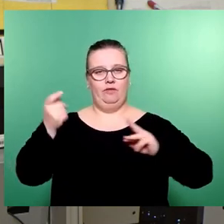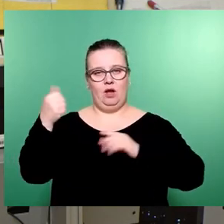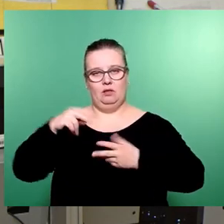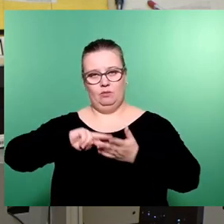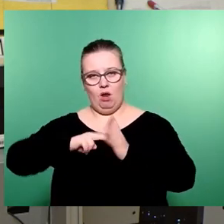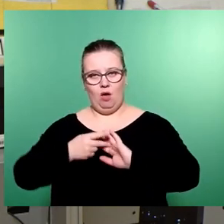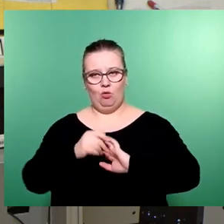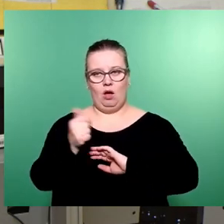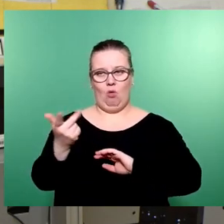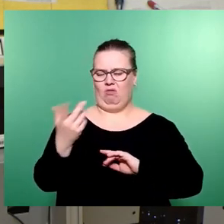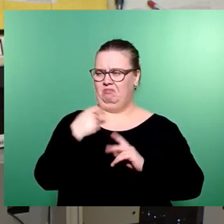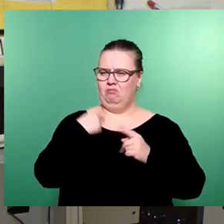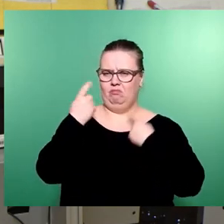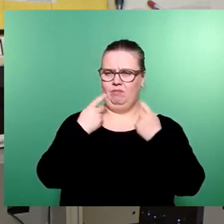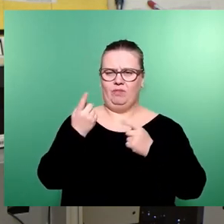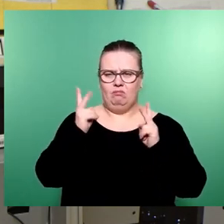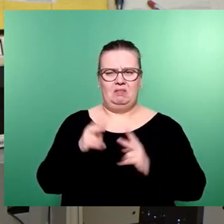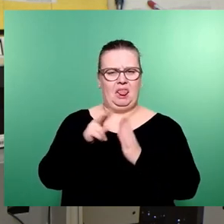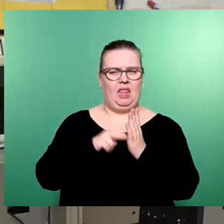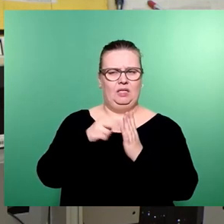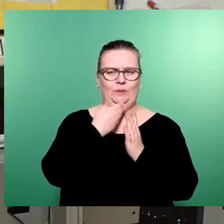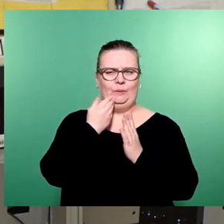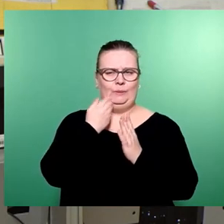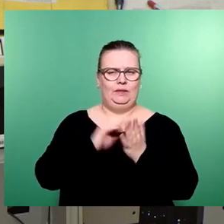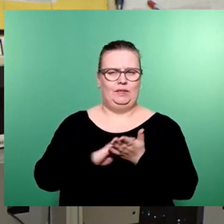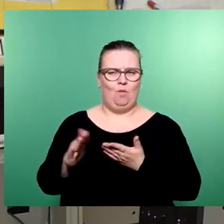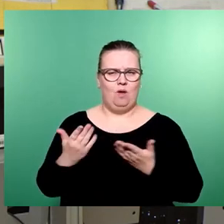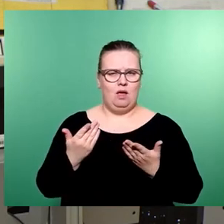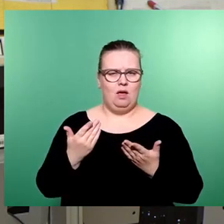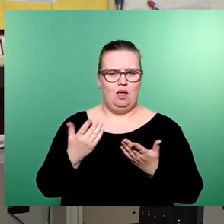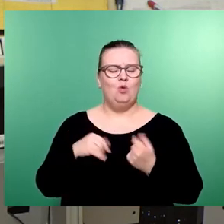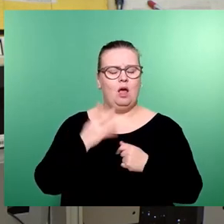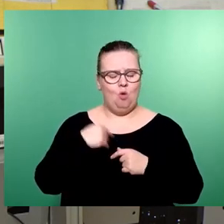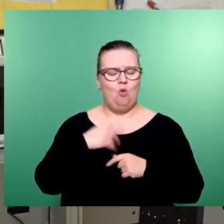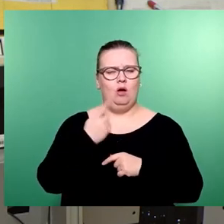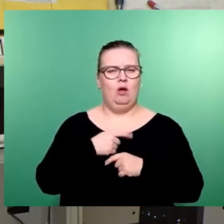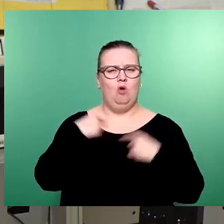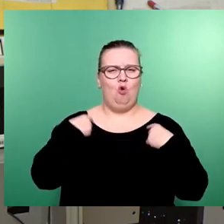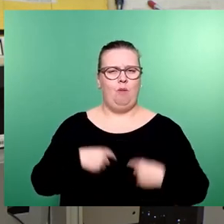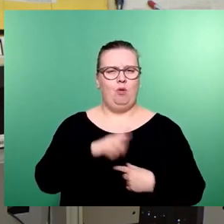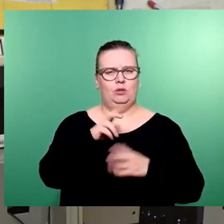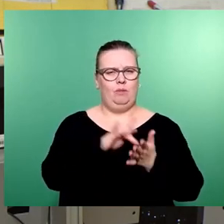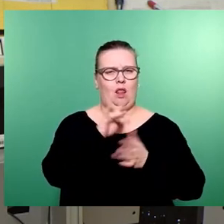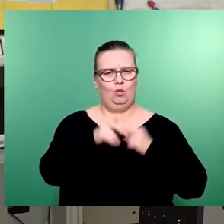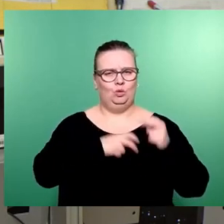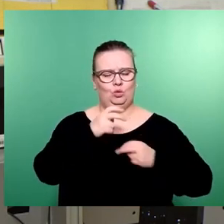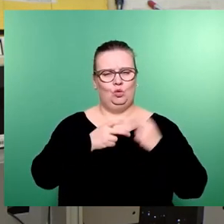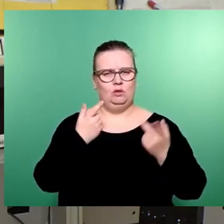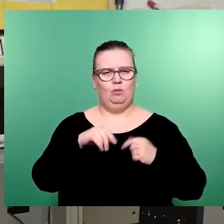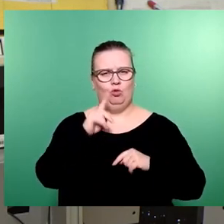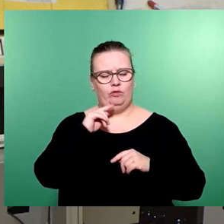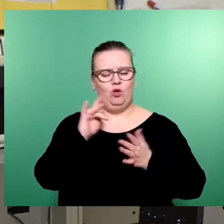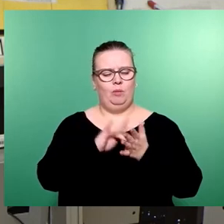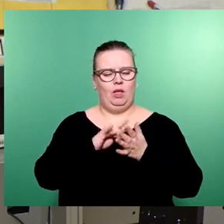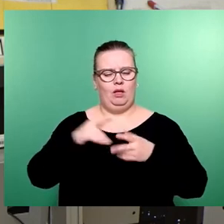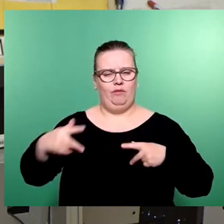die das irgendwie nicht vollzogen haben anscheinend, entsprechend die Mittel des OB ja auch mitgenutzt haben. Wir haben in der mittelfristigen Finanzplanung kein